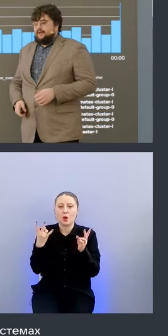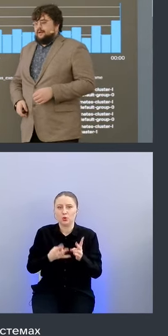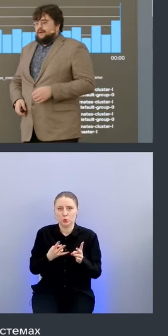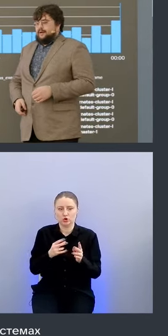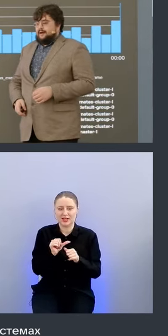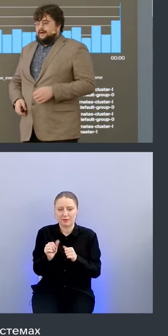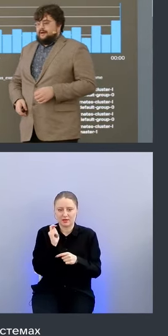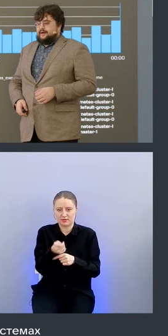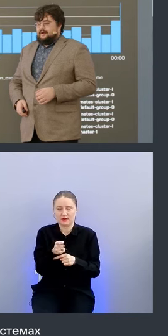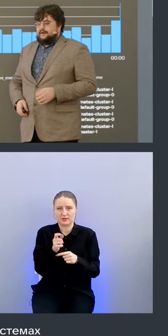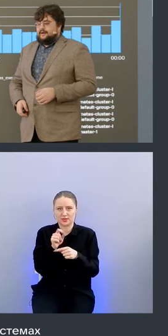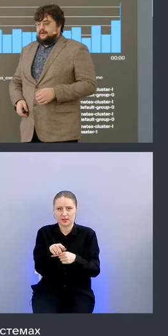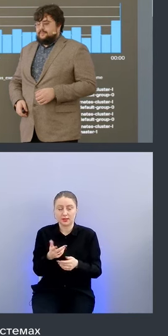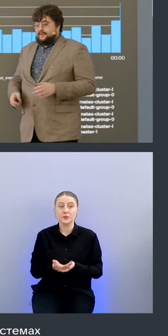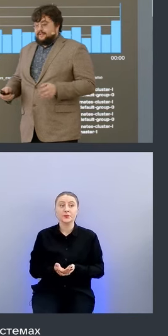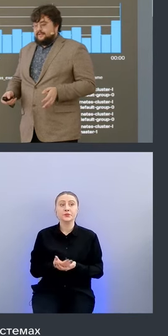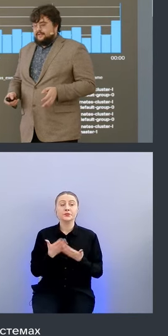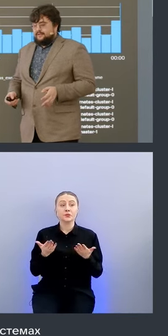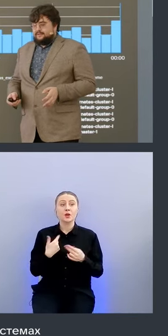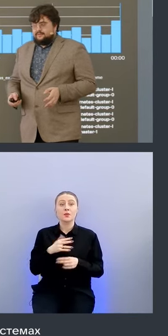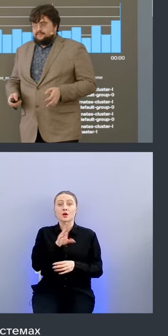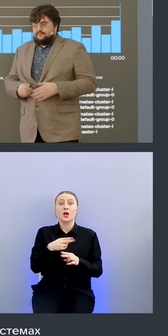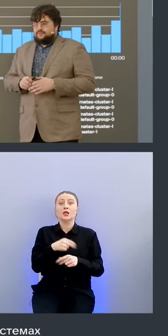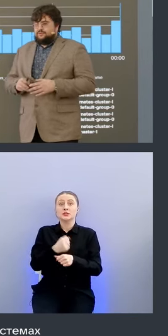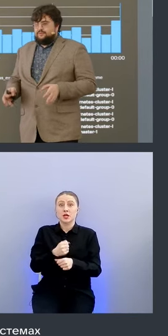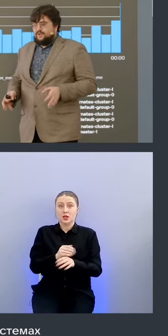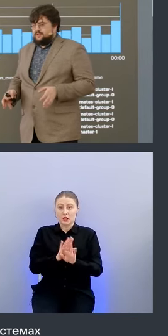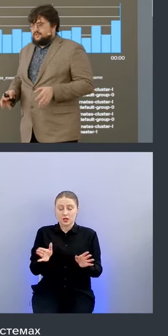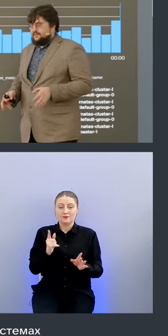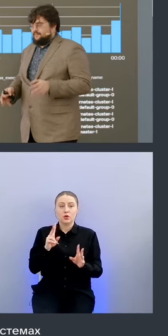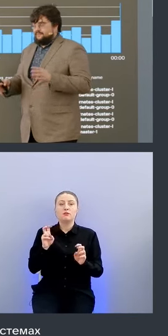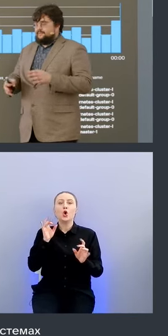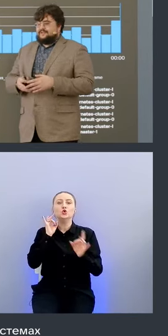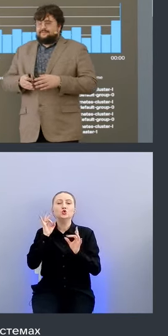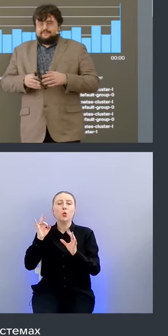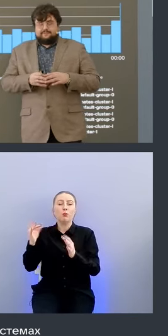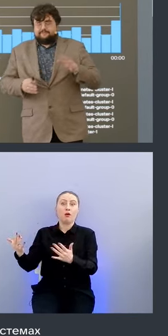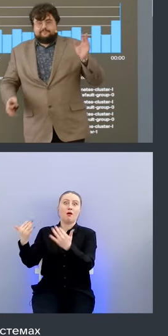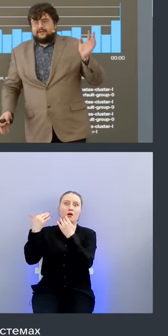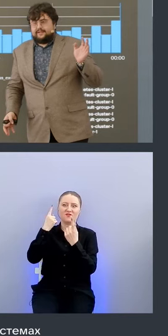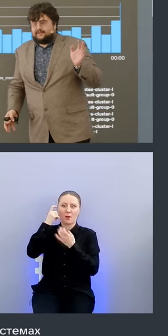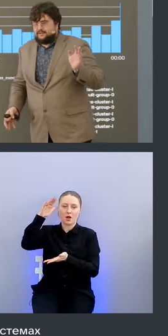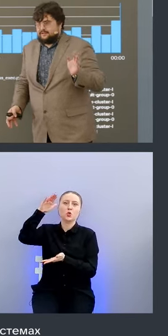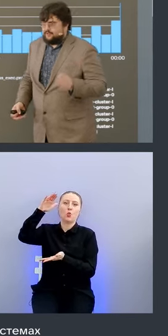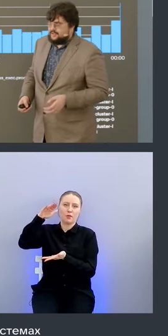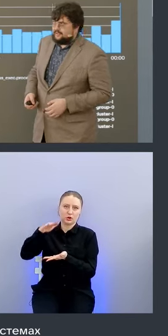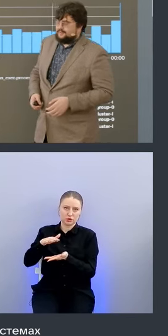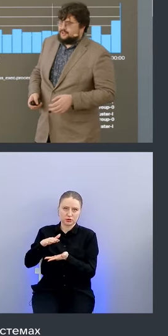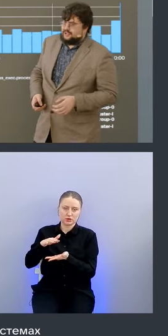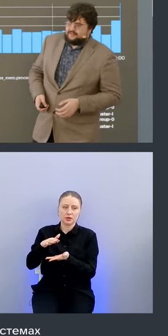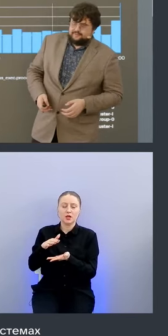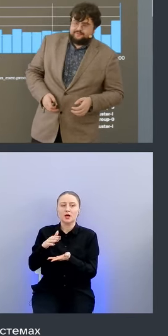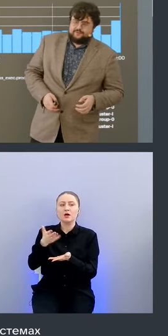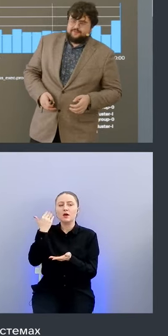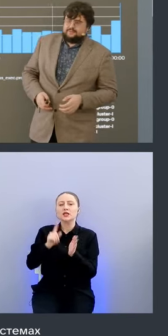мы это сделали шум уменьшился там в порядок то есть если